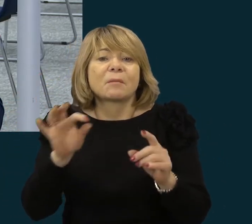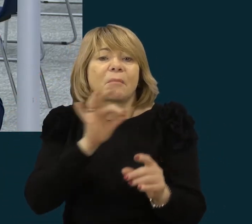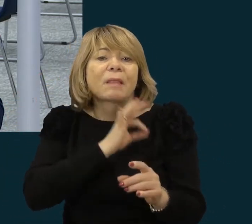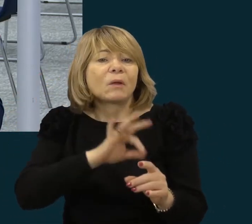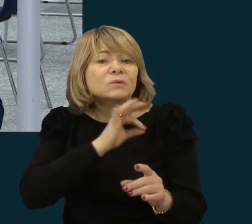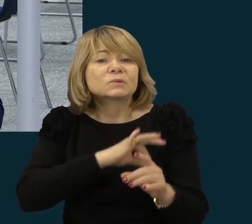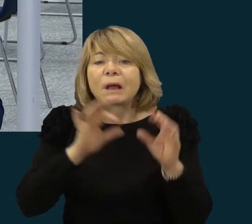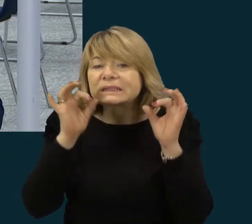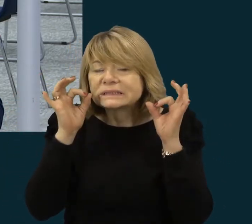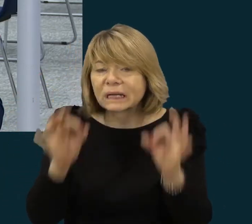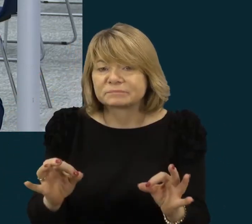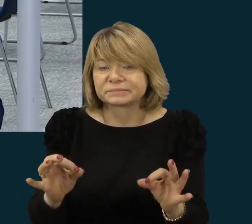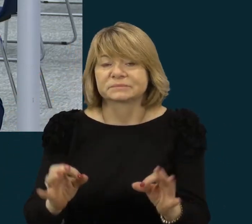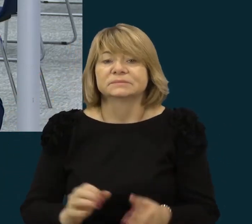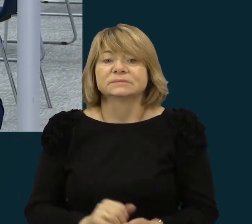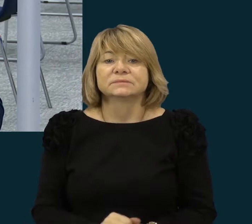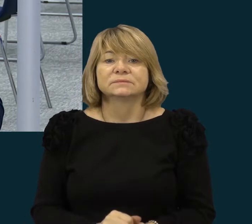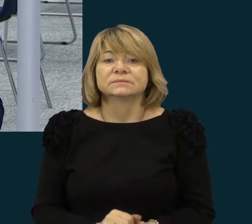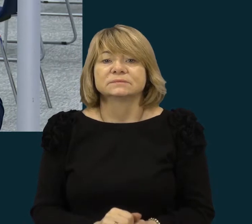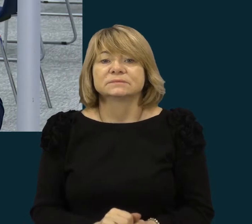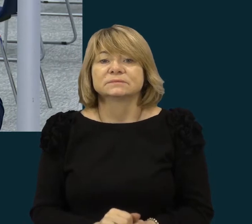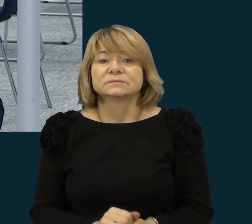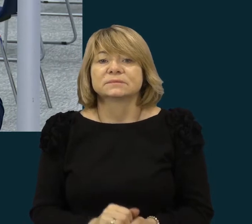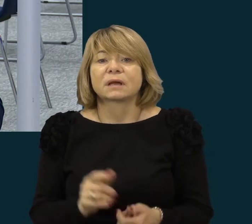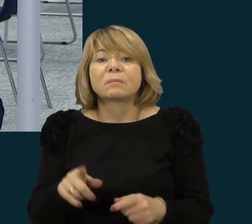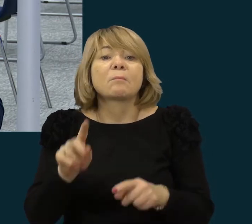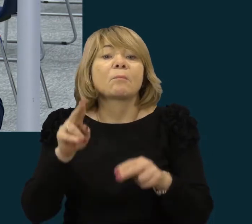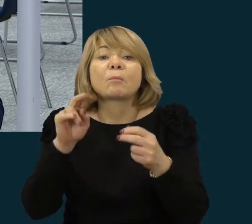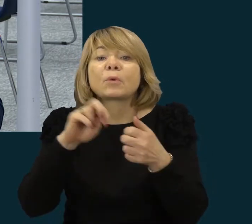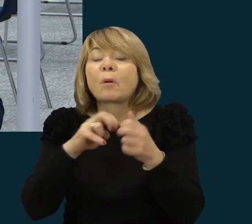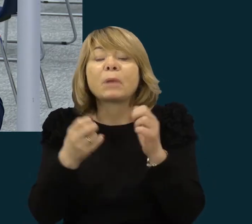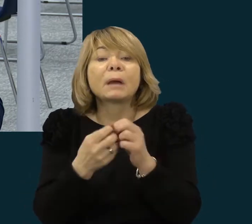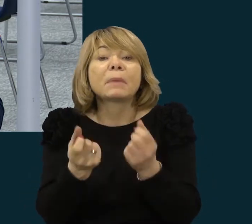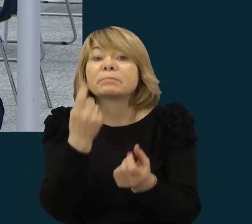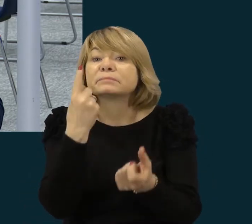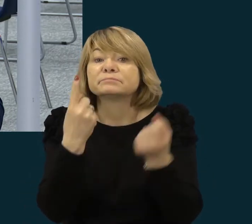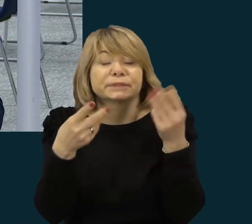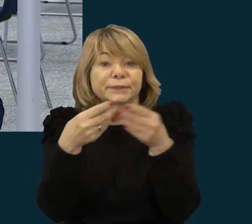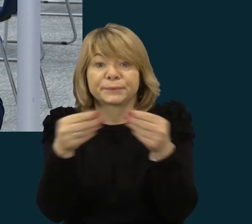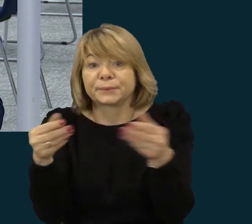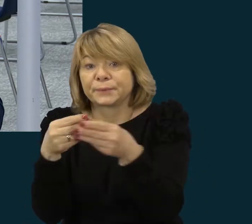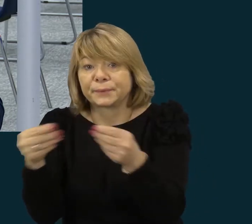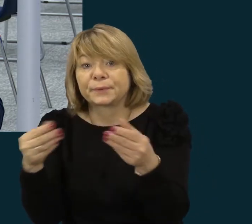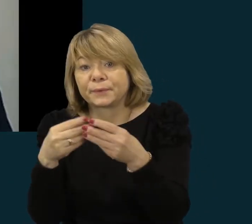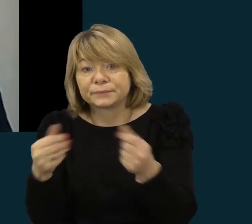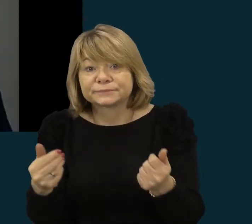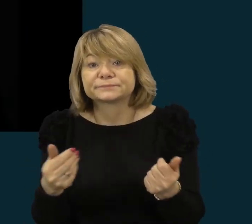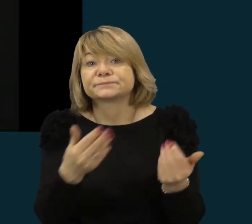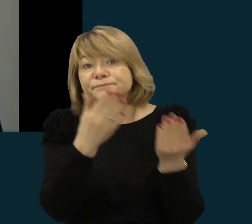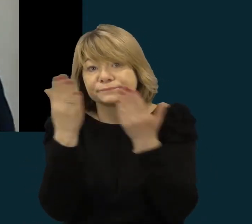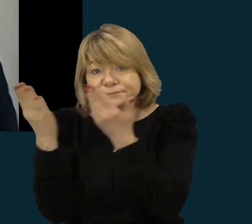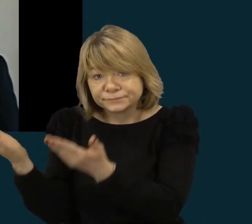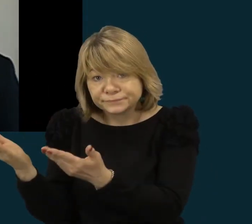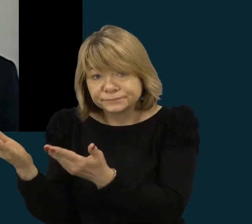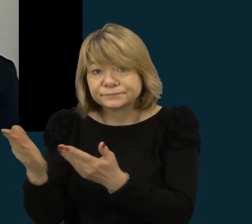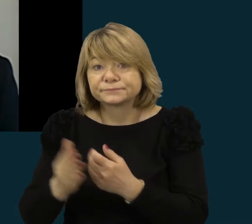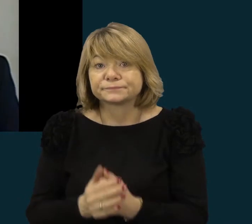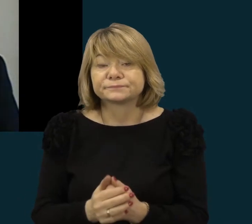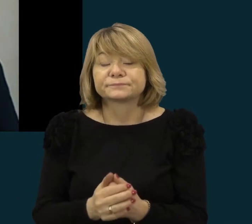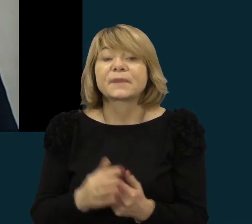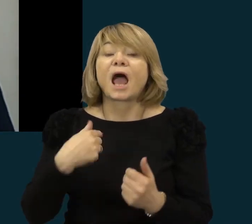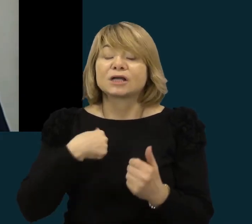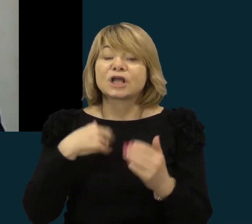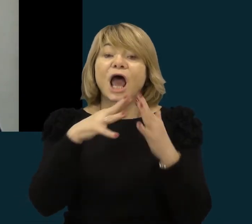racionaliau naudoti ir spręsti kylančias problemas. Tai Vita, senai ir kanalas jūsų. Taip. Esu